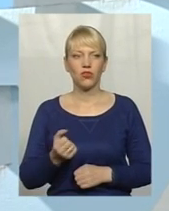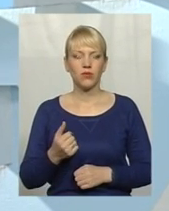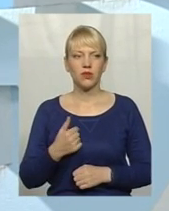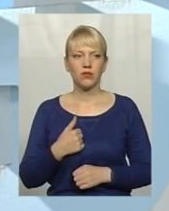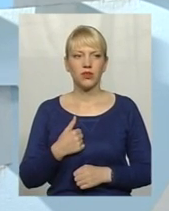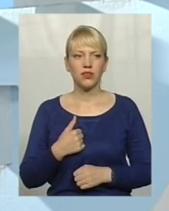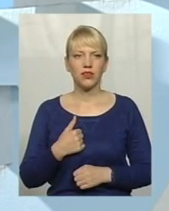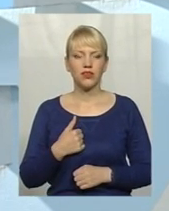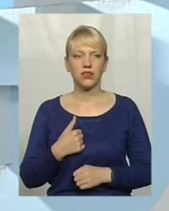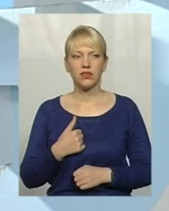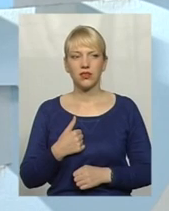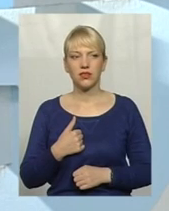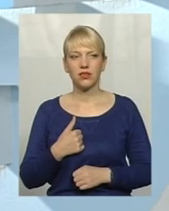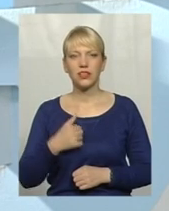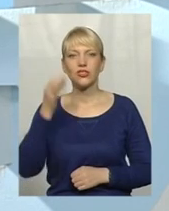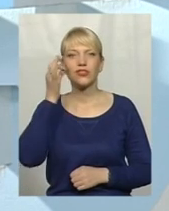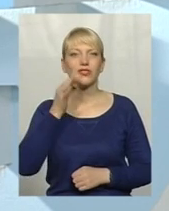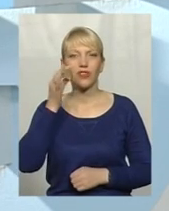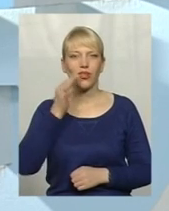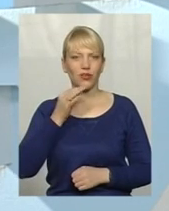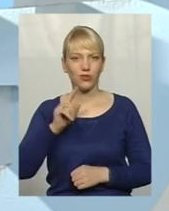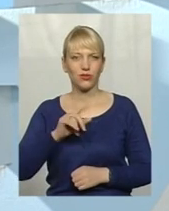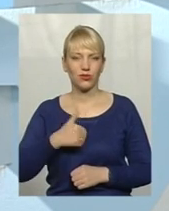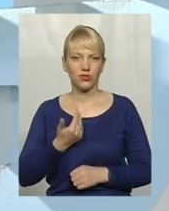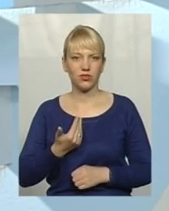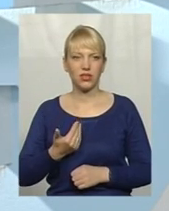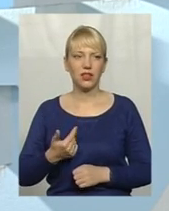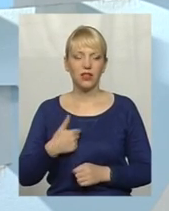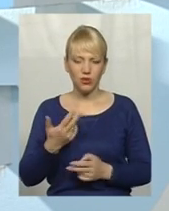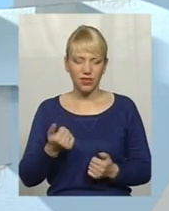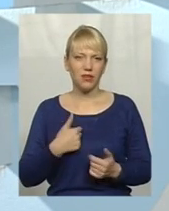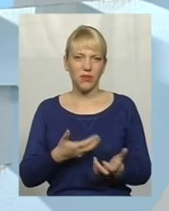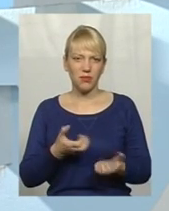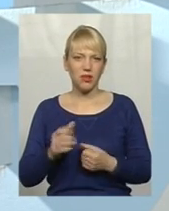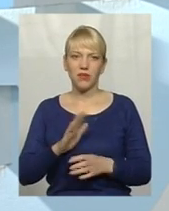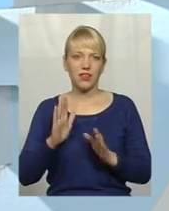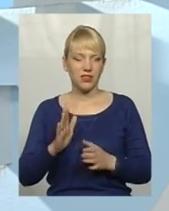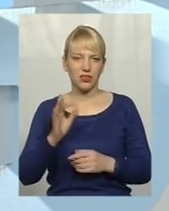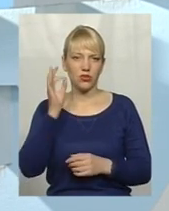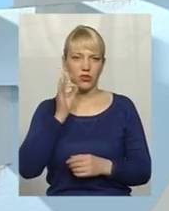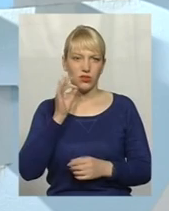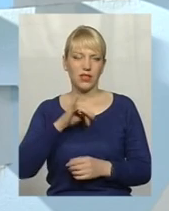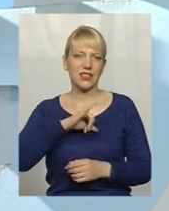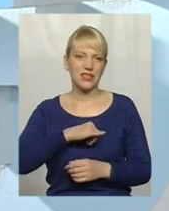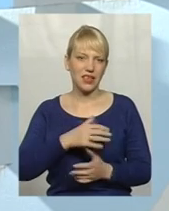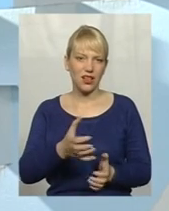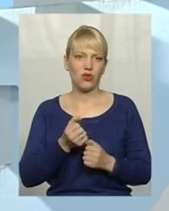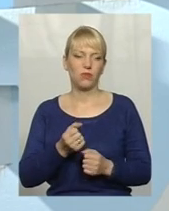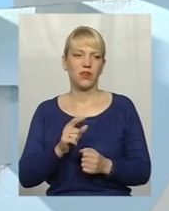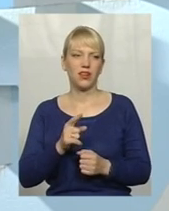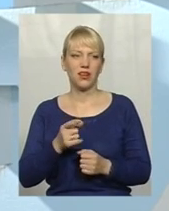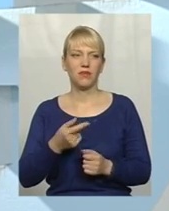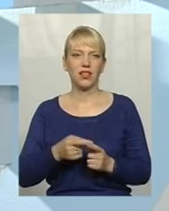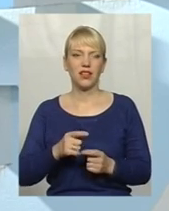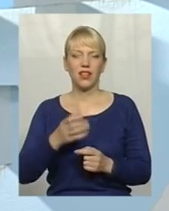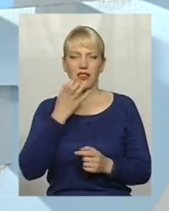чесно вам кажу, мені солодкого щось. Ми, звісно, беремо не тільки солодке, беремо і сало, і все, і якісь